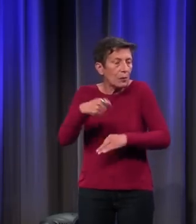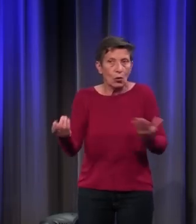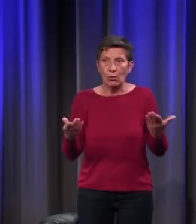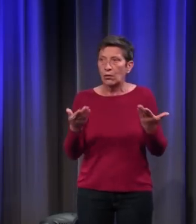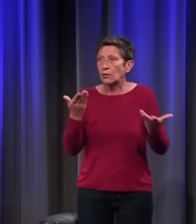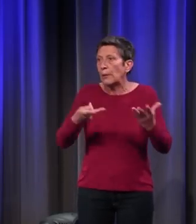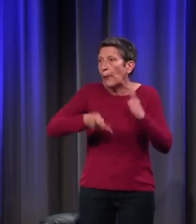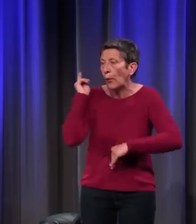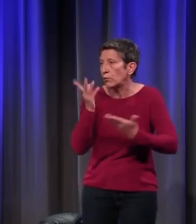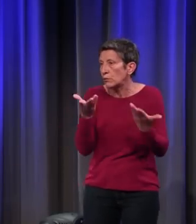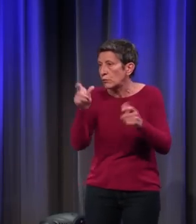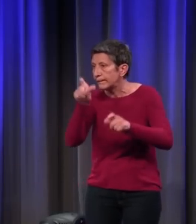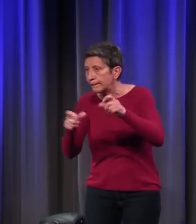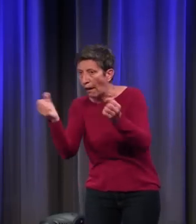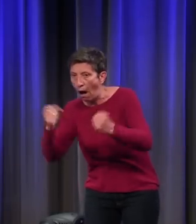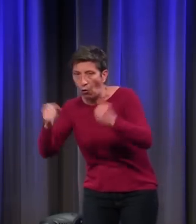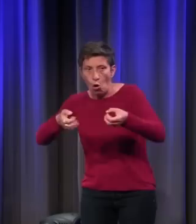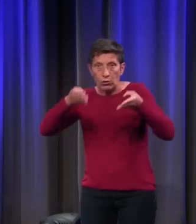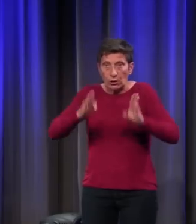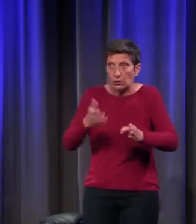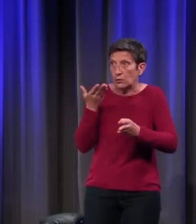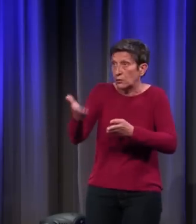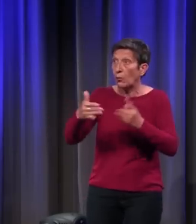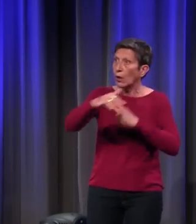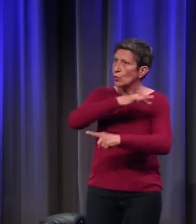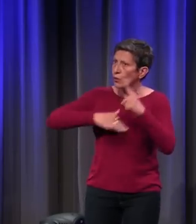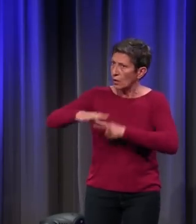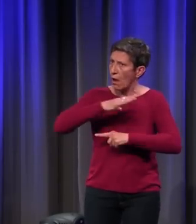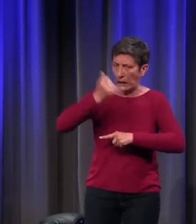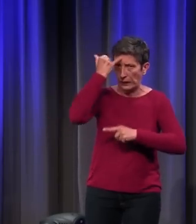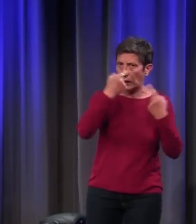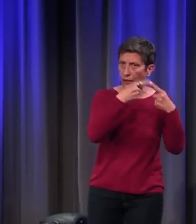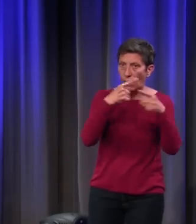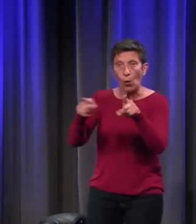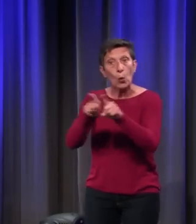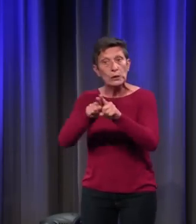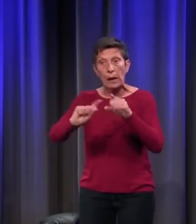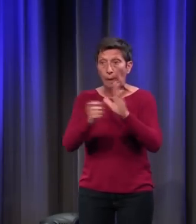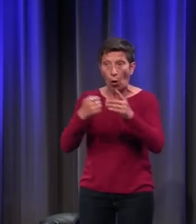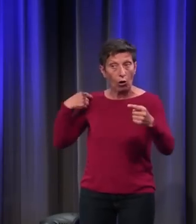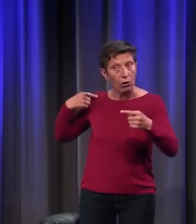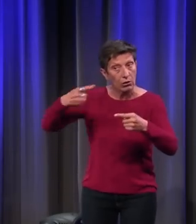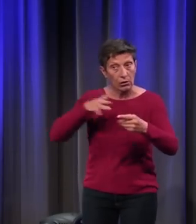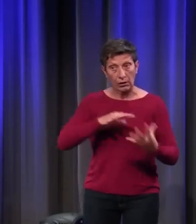conventions qui varient selon les sociétés et selon les époques. Donc,